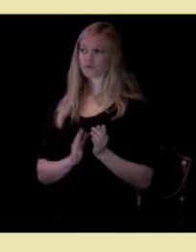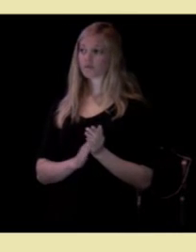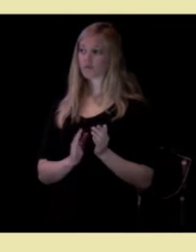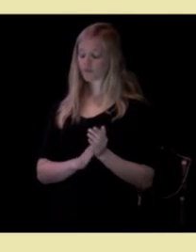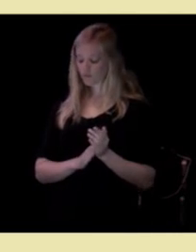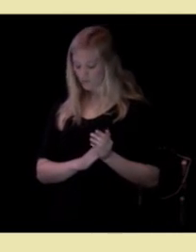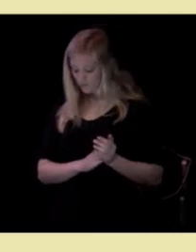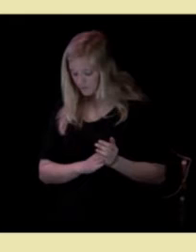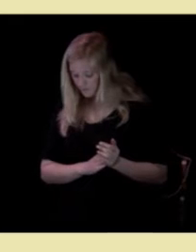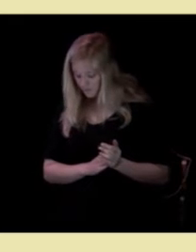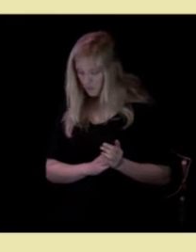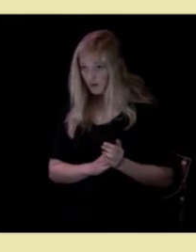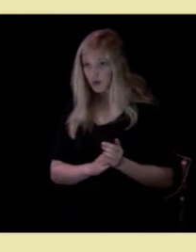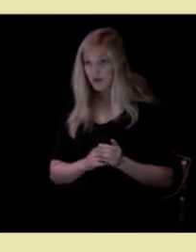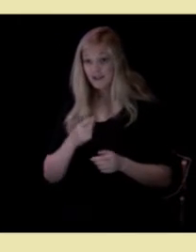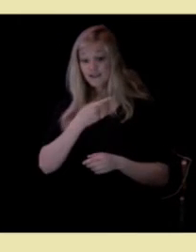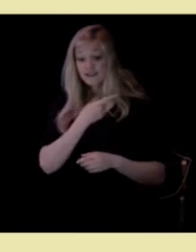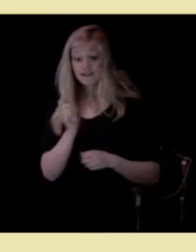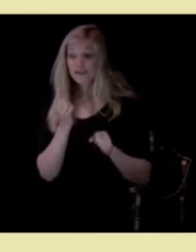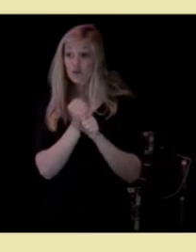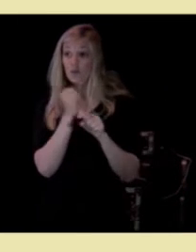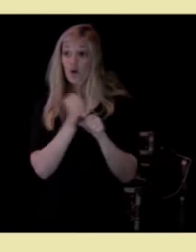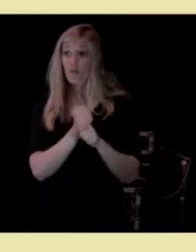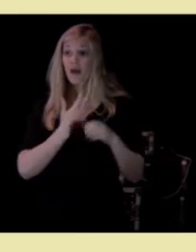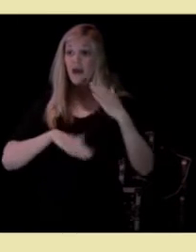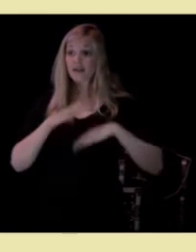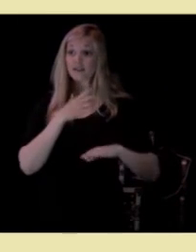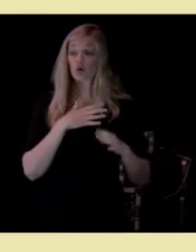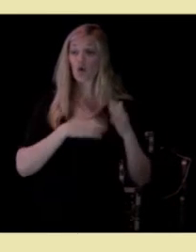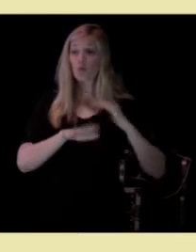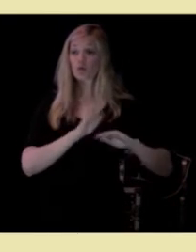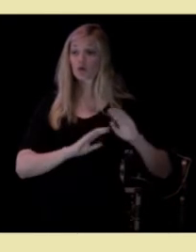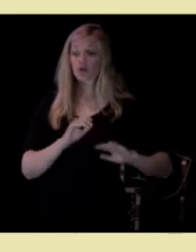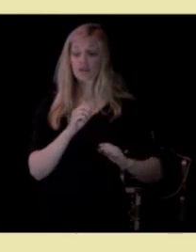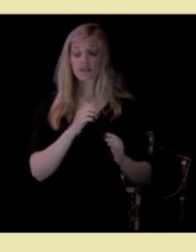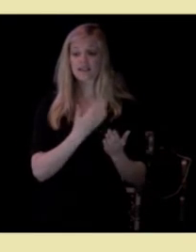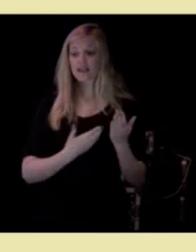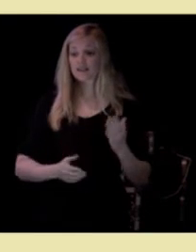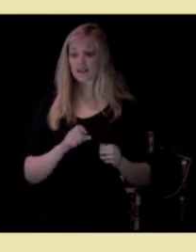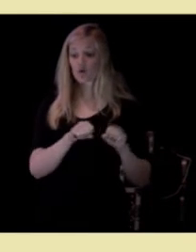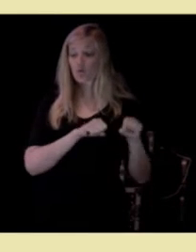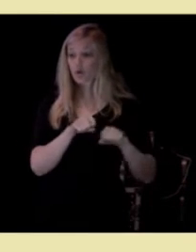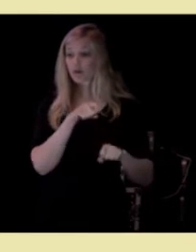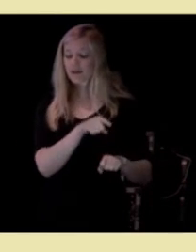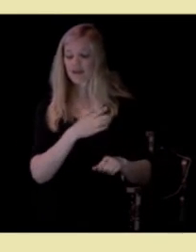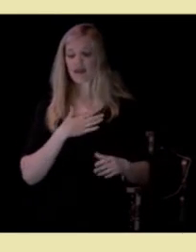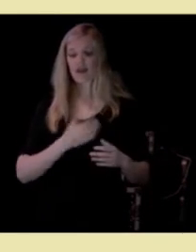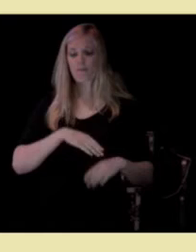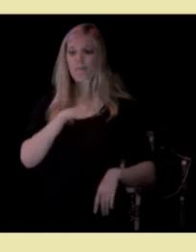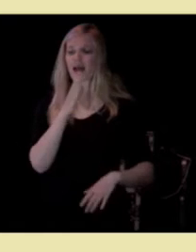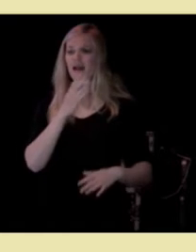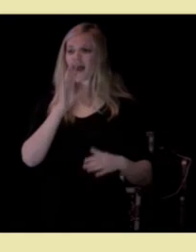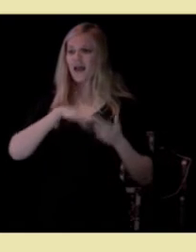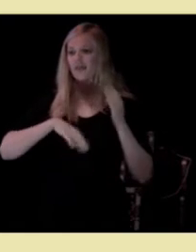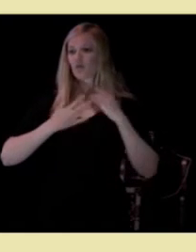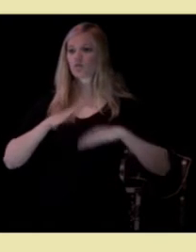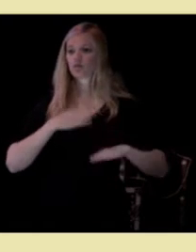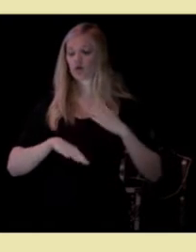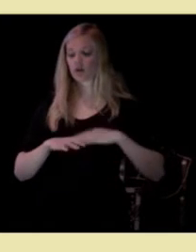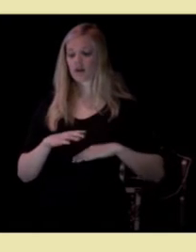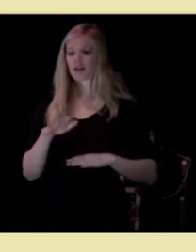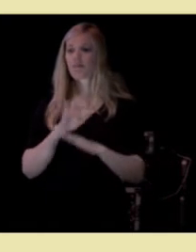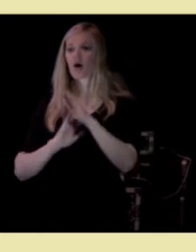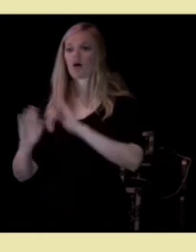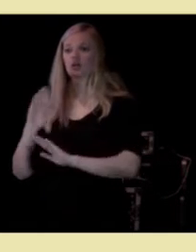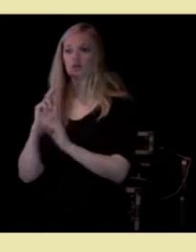for de som jobber i helse- og omsorgstjenesten i kommunen de gir mye mer enn omsorg de behandler